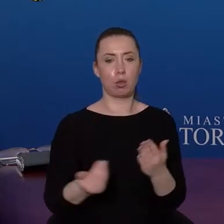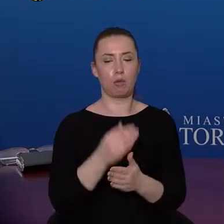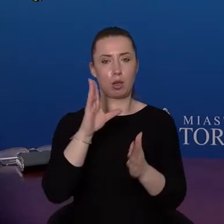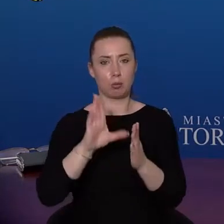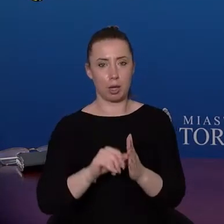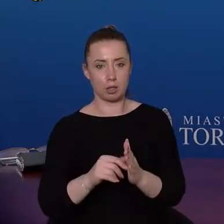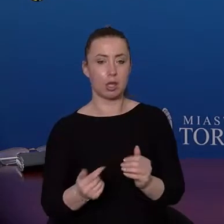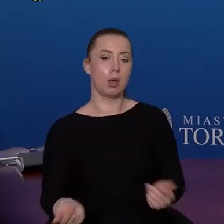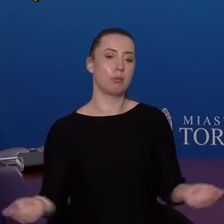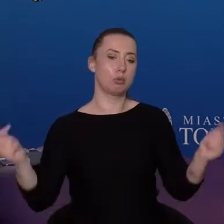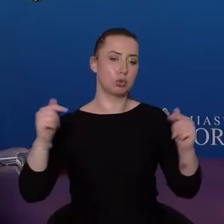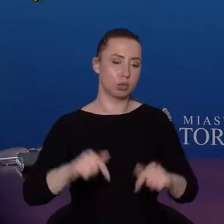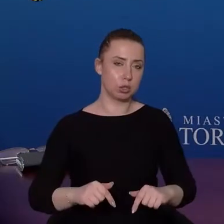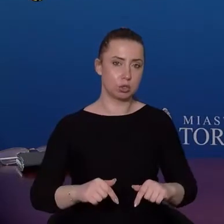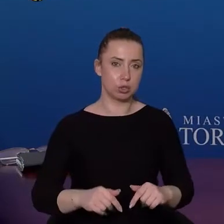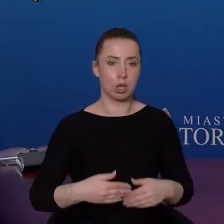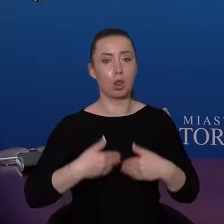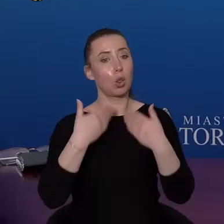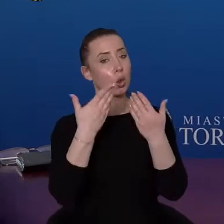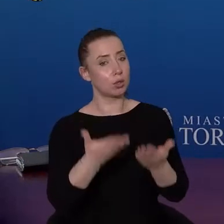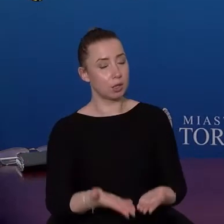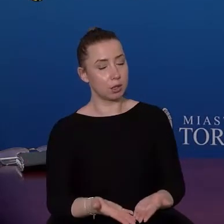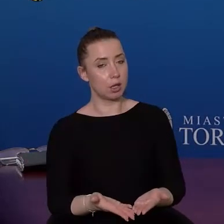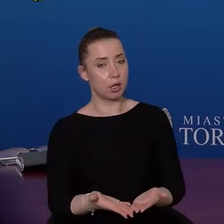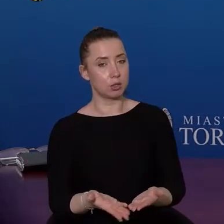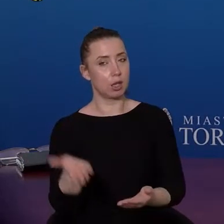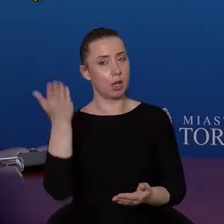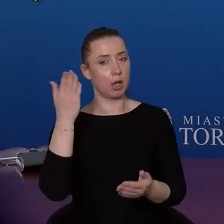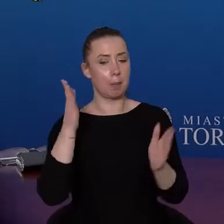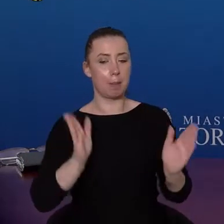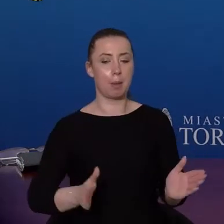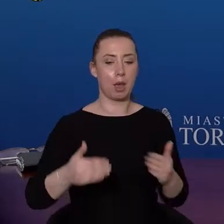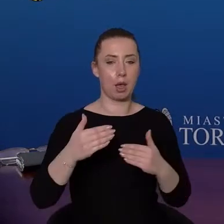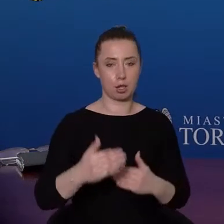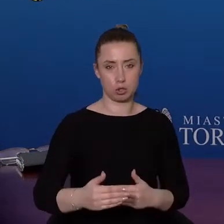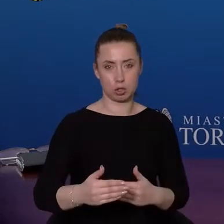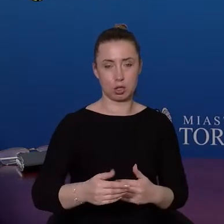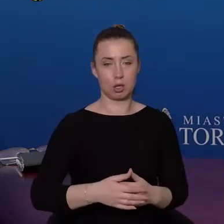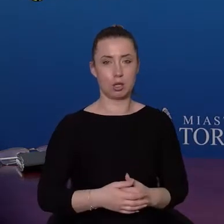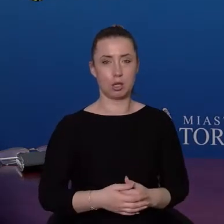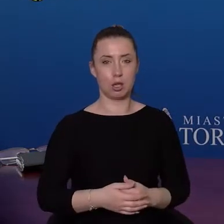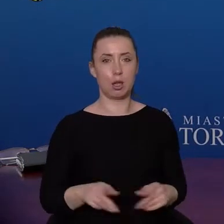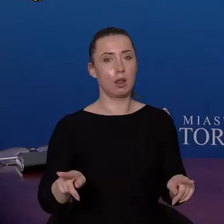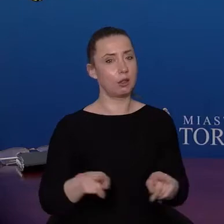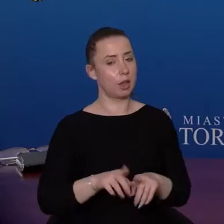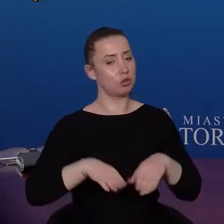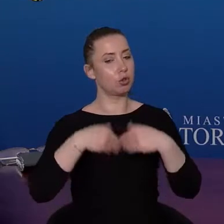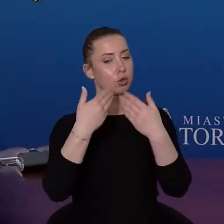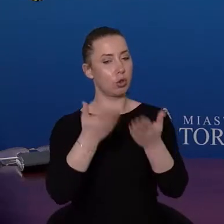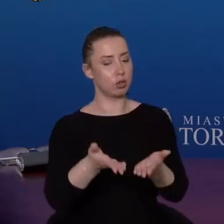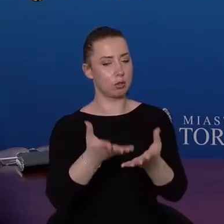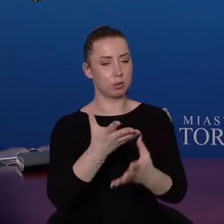otrzymać, tak jak bywało to w wcześniejszych latach, paczkę, także otrzymać taki